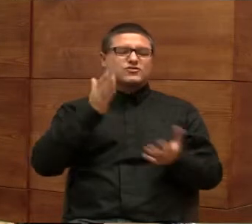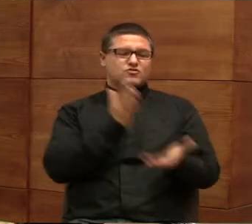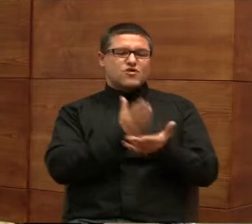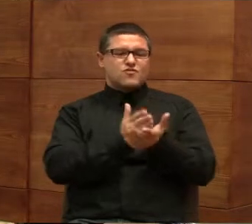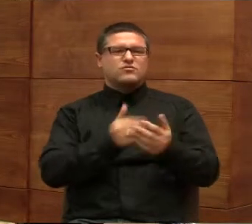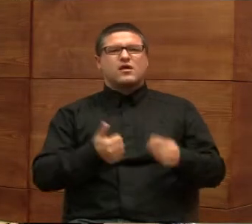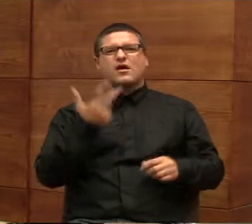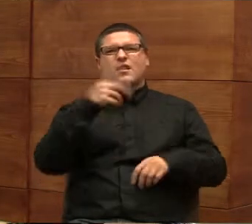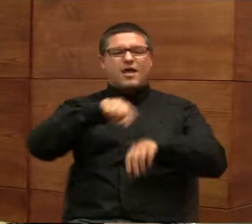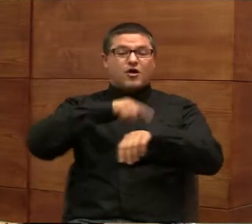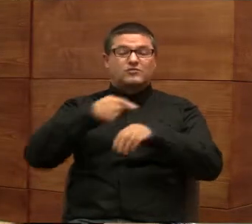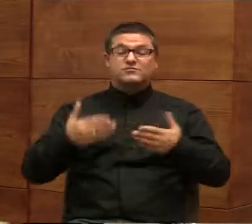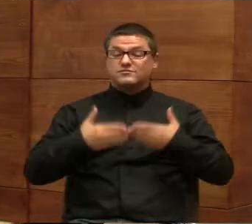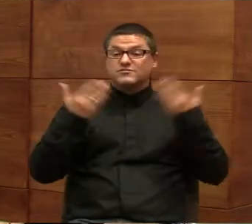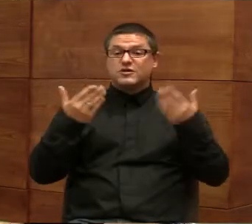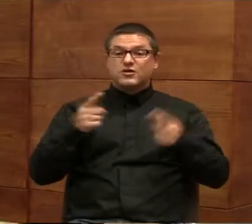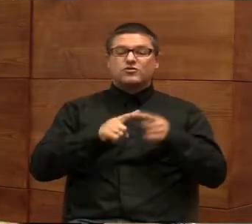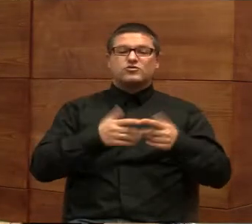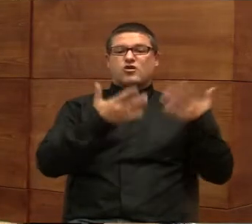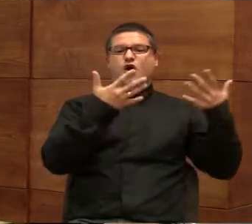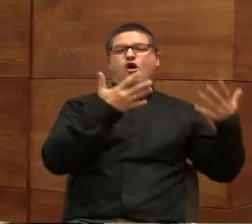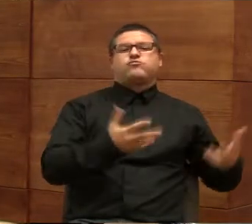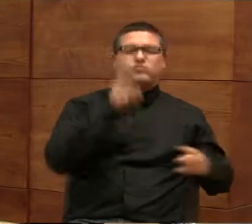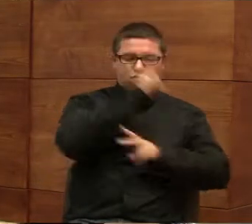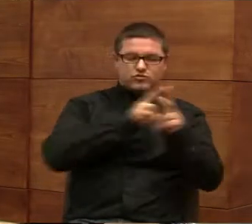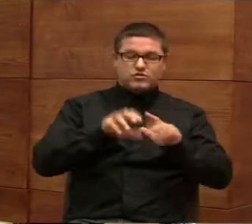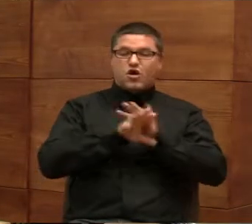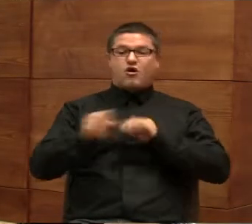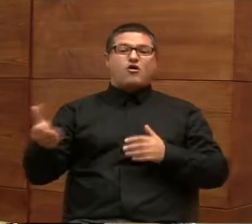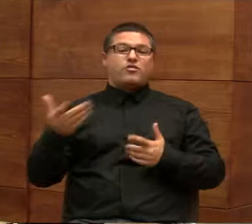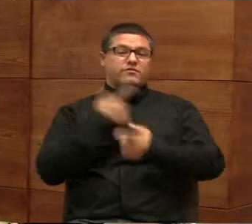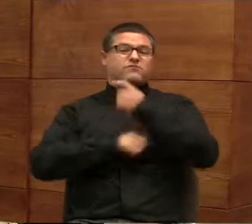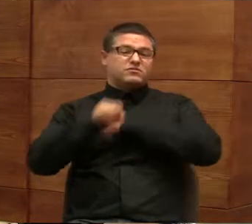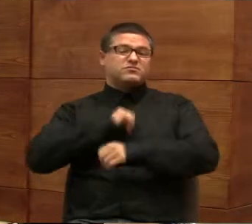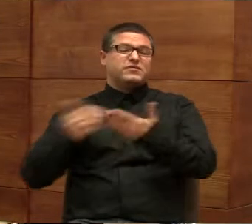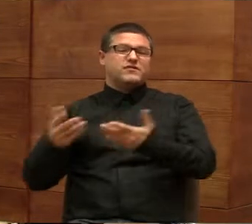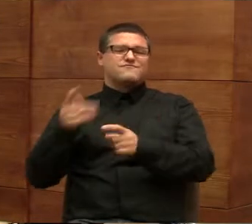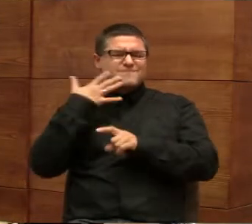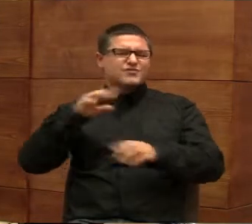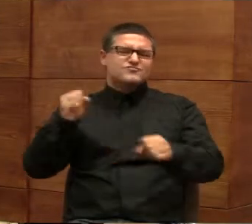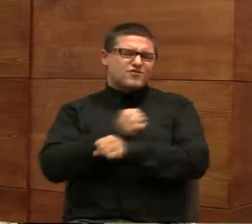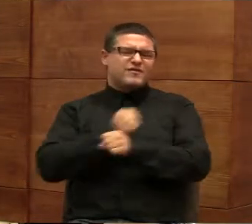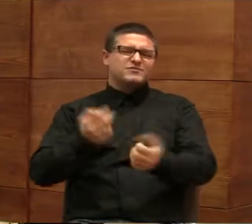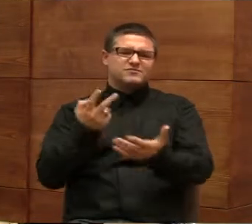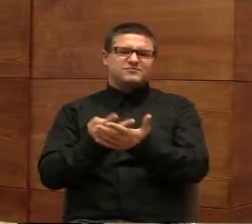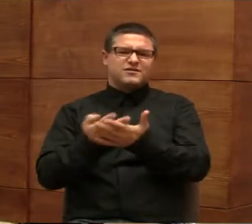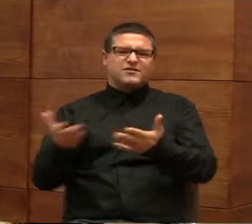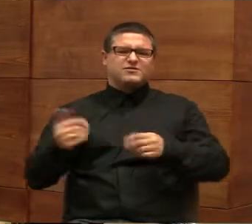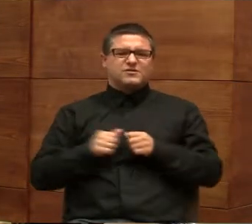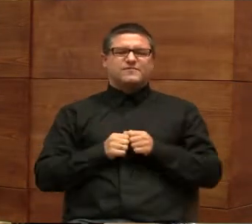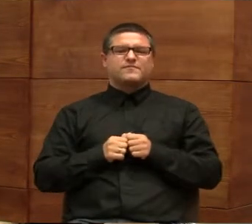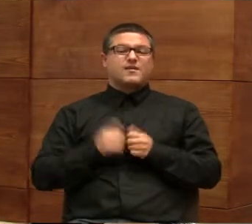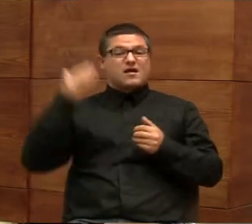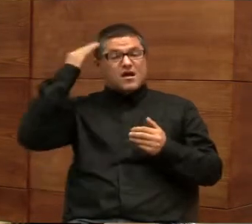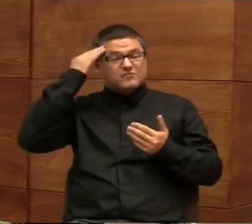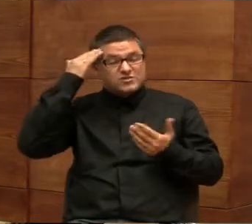choćby na kilka godzin dziennie odciążyć rodziców od naprawdę poważnego ciężaru zarówno fizycznego,